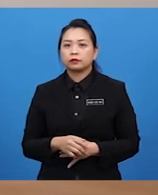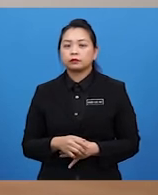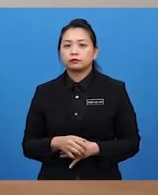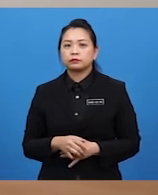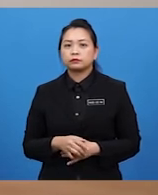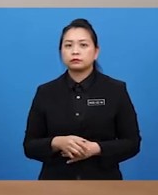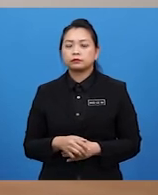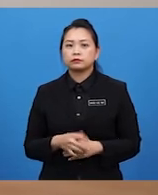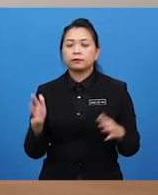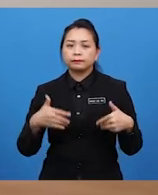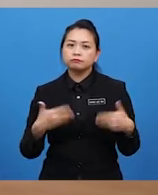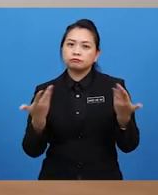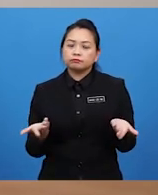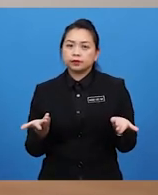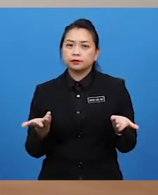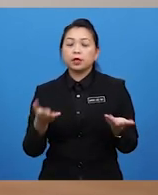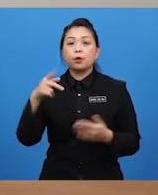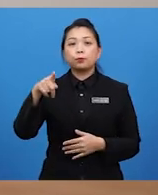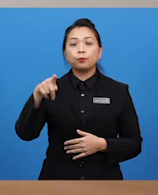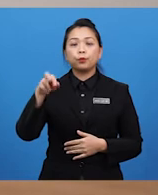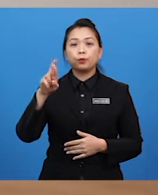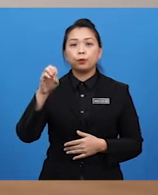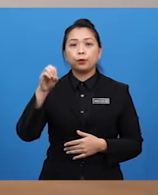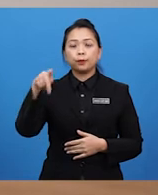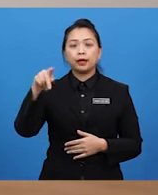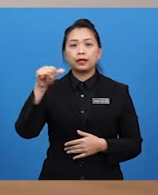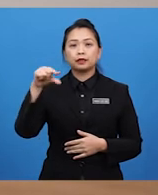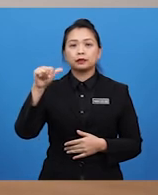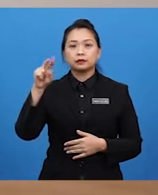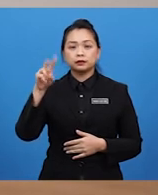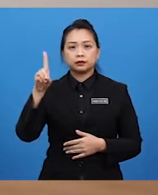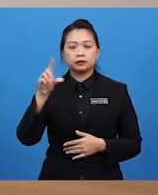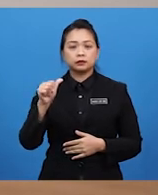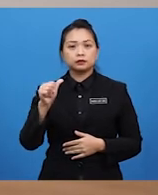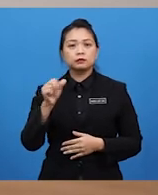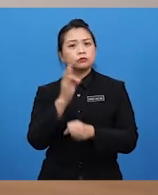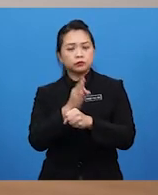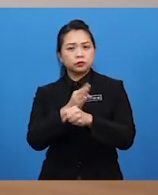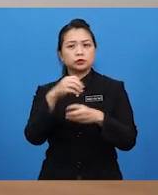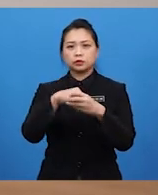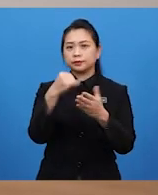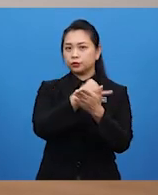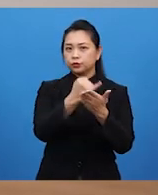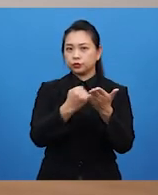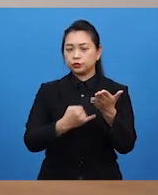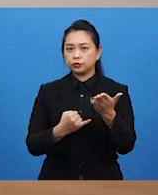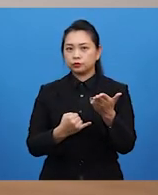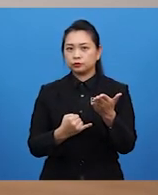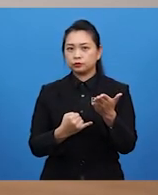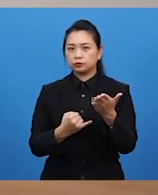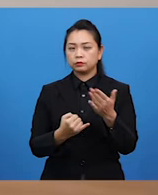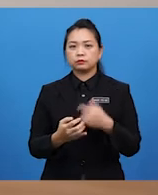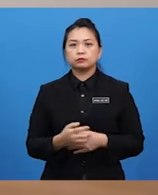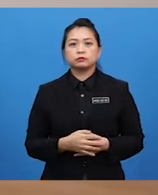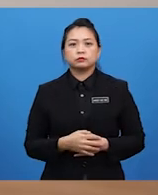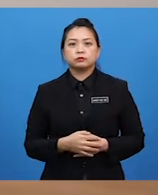Betul. Tapi, Cikgu Don, bagaimana pula propaganda yang boleh memainkan peranan dalam seni visual? Oh, ini bila orang